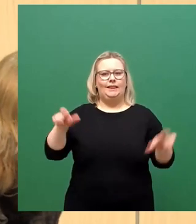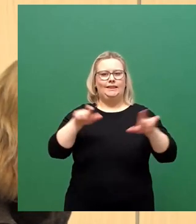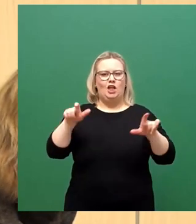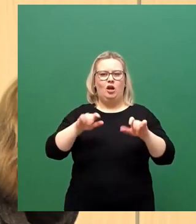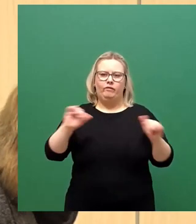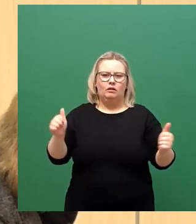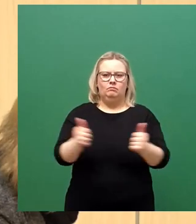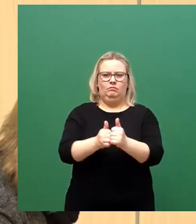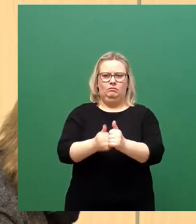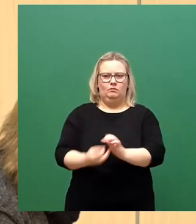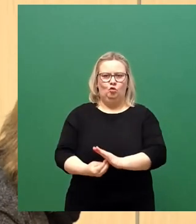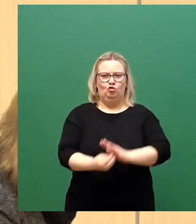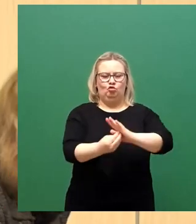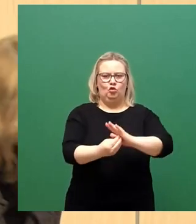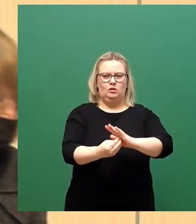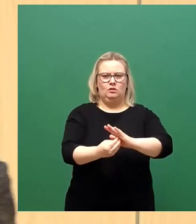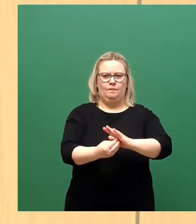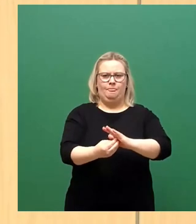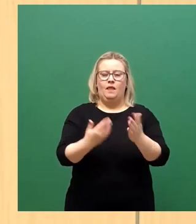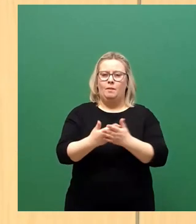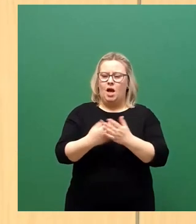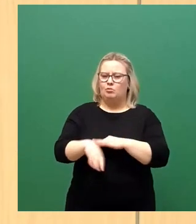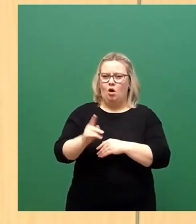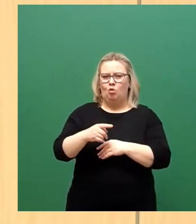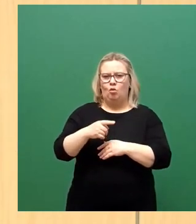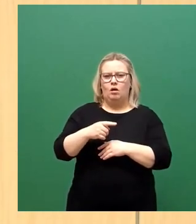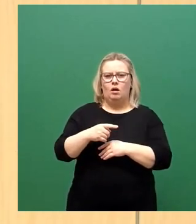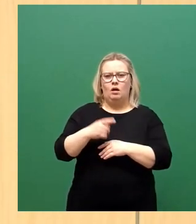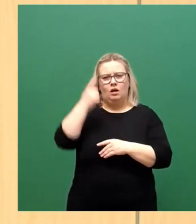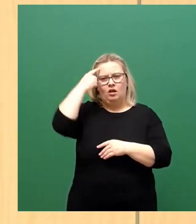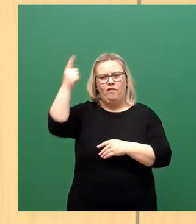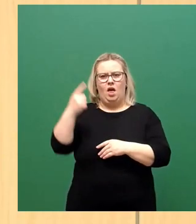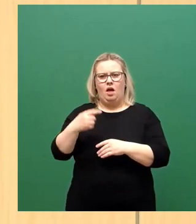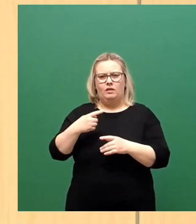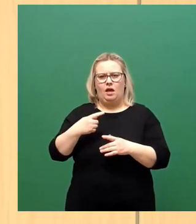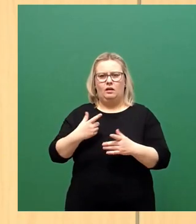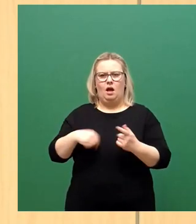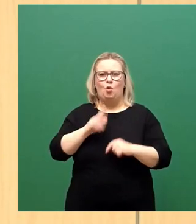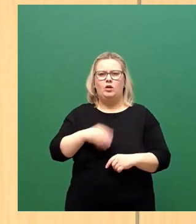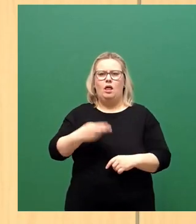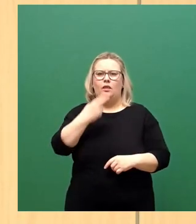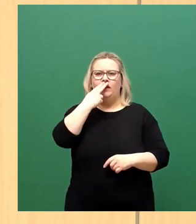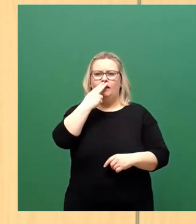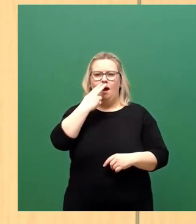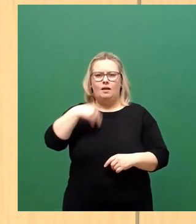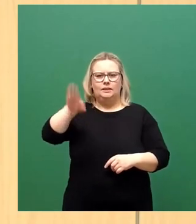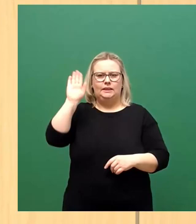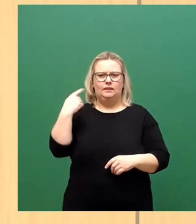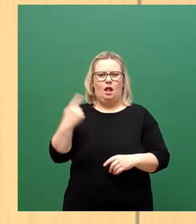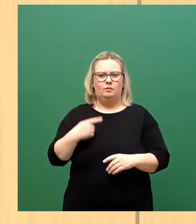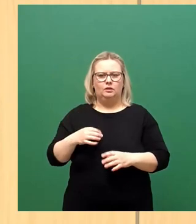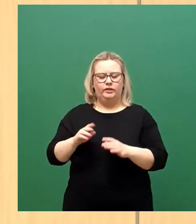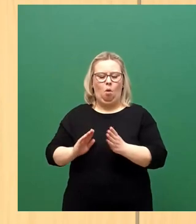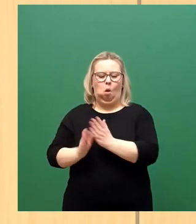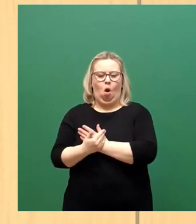Die sich gegen die sogenannten Querdenker, die von Nazis im Pandemie-Pelz angeführt werden, stellt. Vielen Dank heute